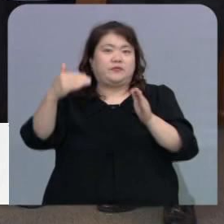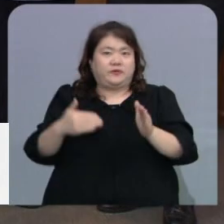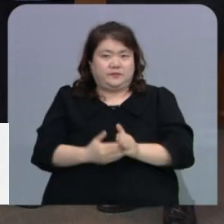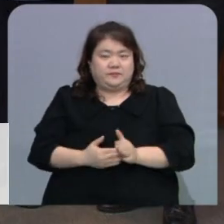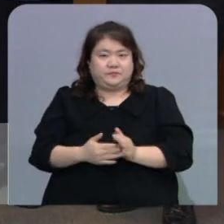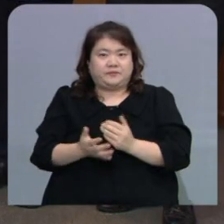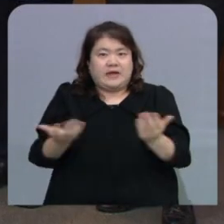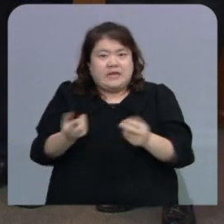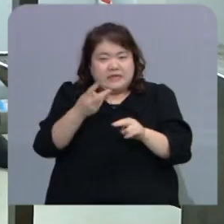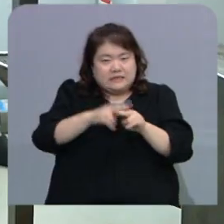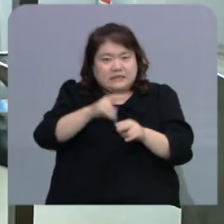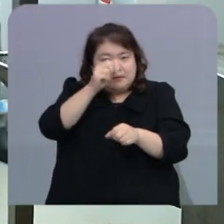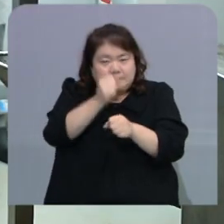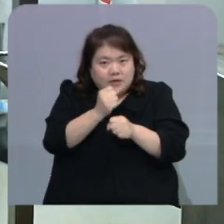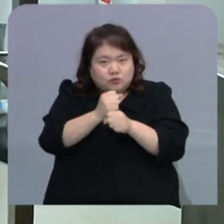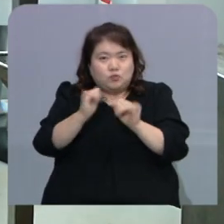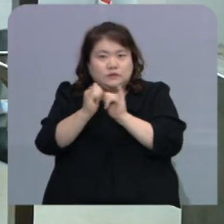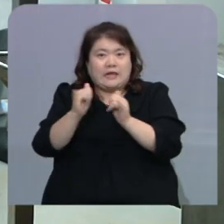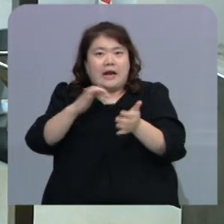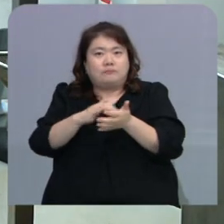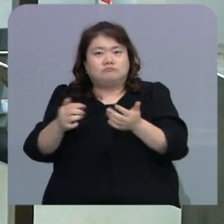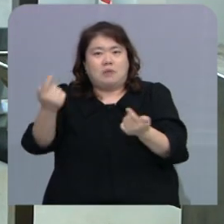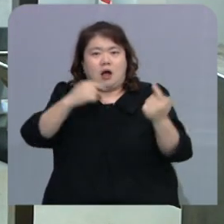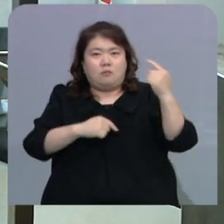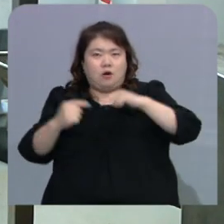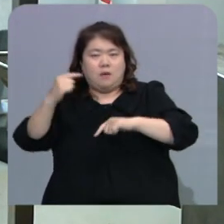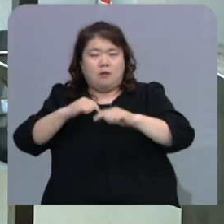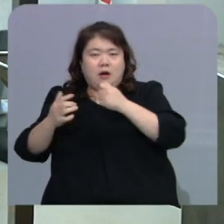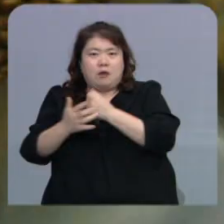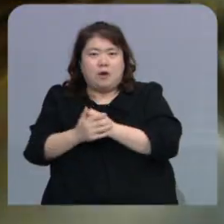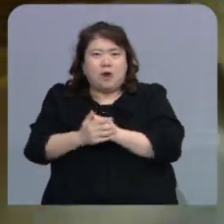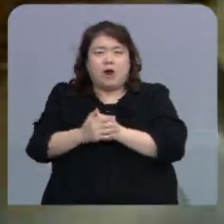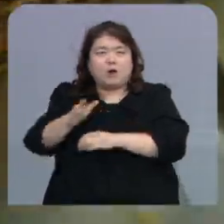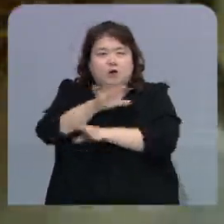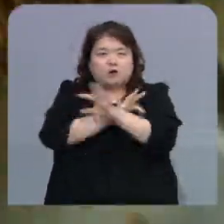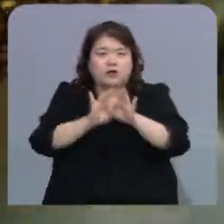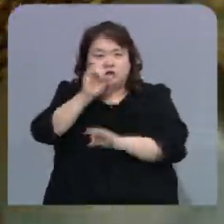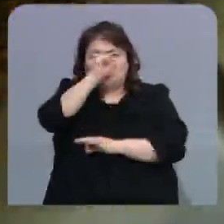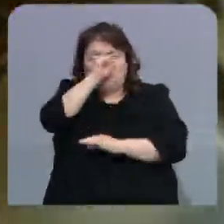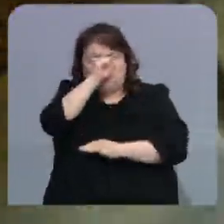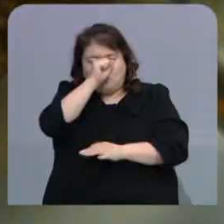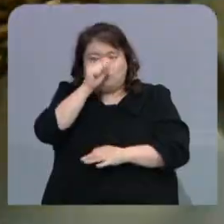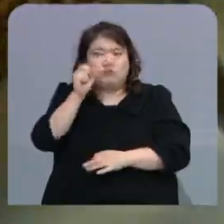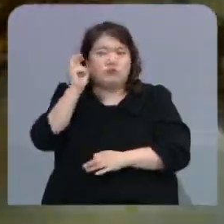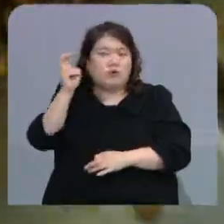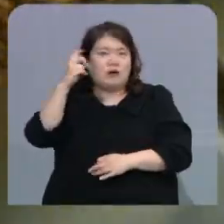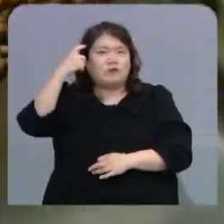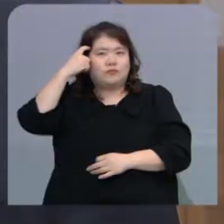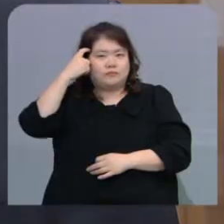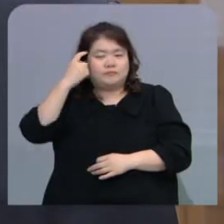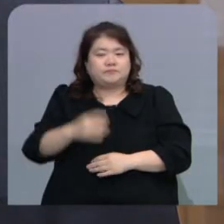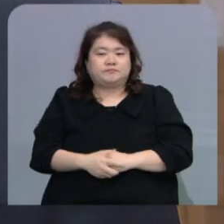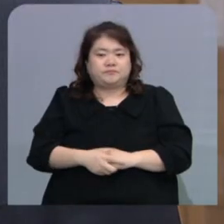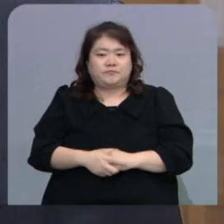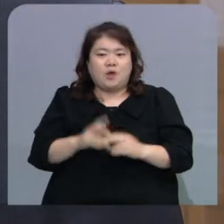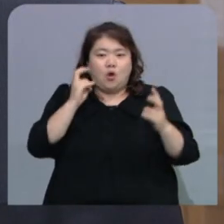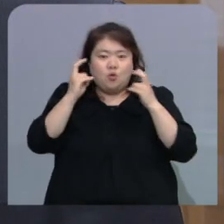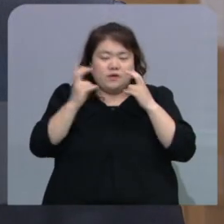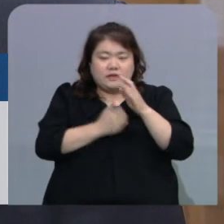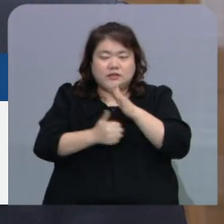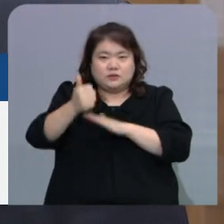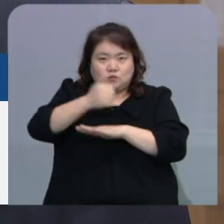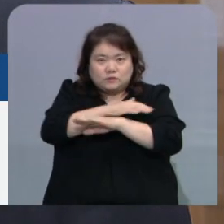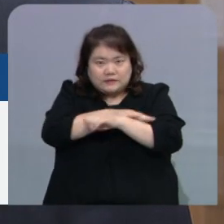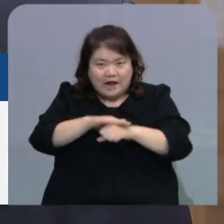일자리 창출과 인구 유입 등 지역 경제에 긍정적인 영향이 기대됩니다. 기업들이 성공적으로